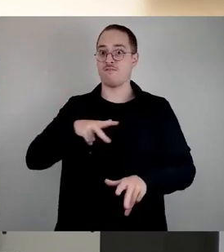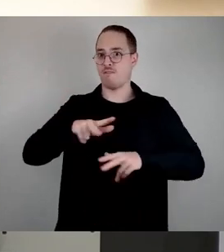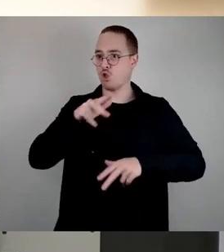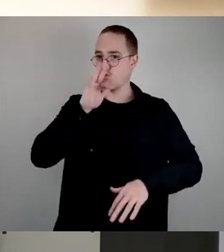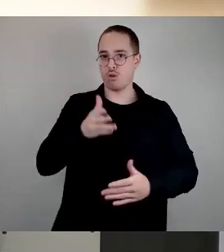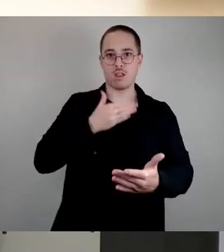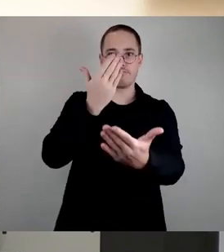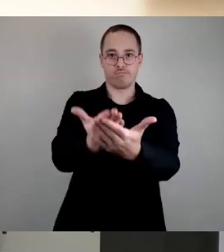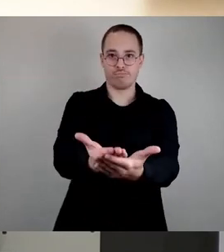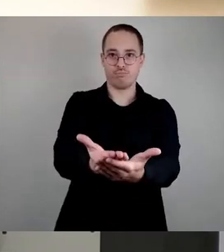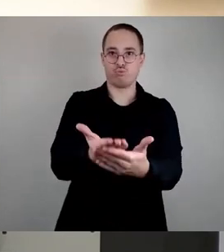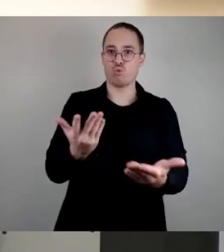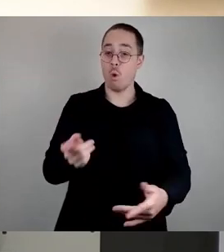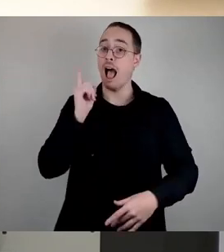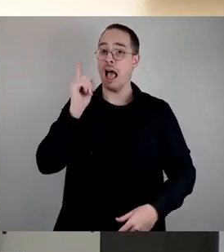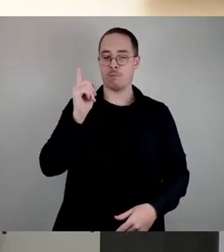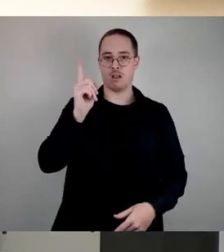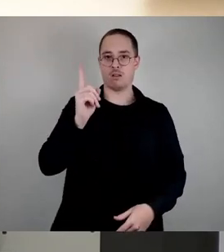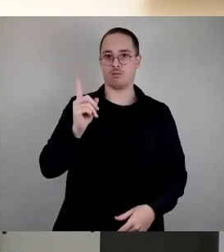bereits an einem Konzept arbeite.